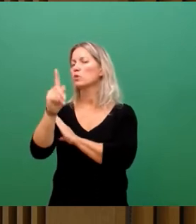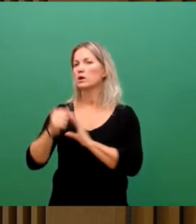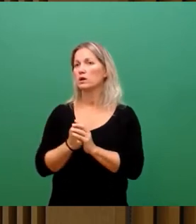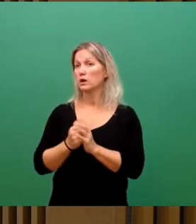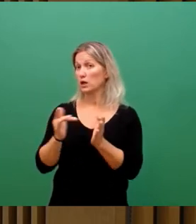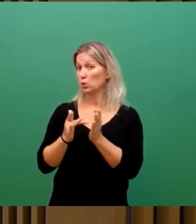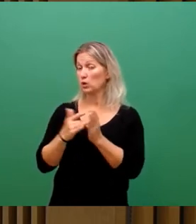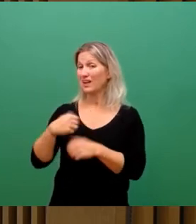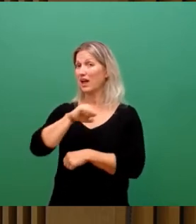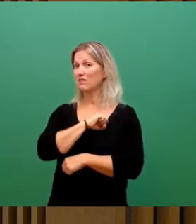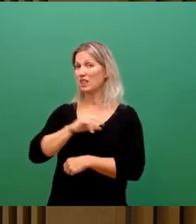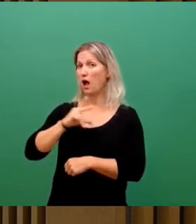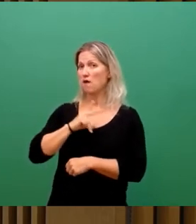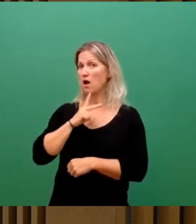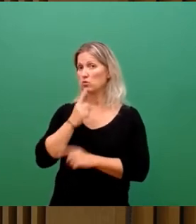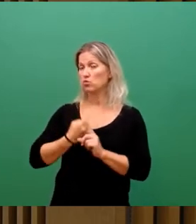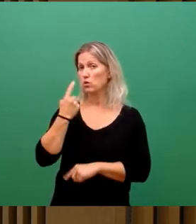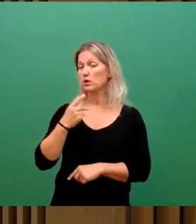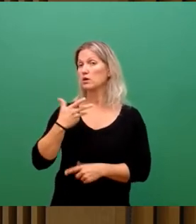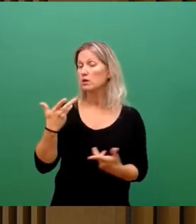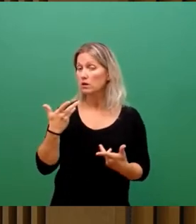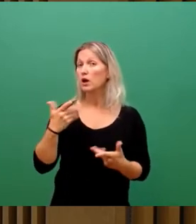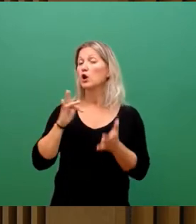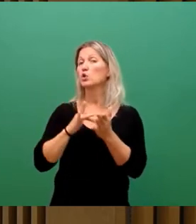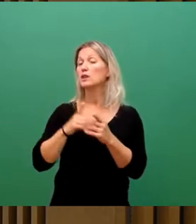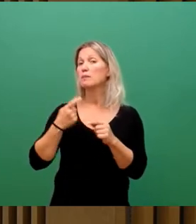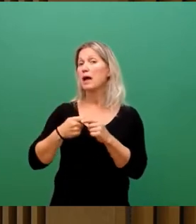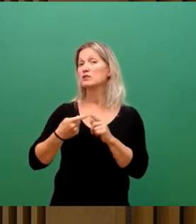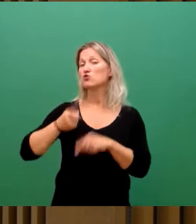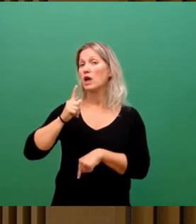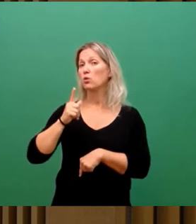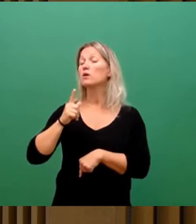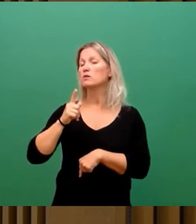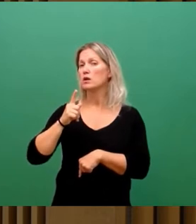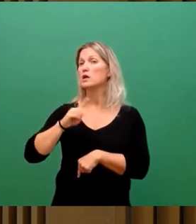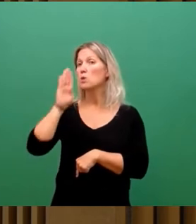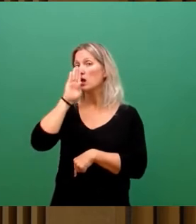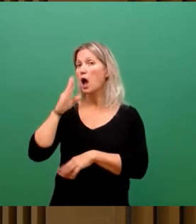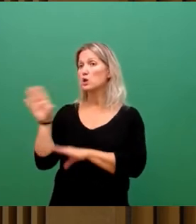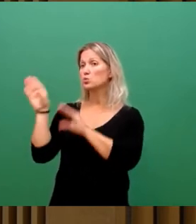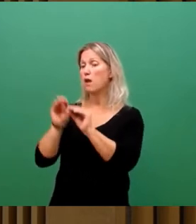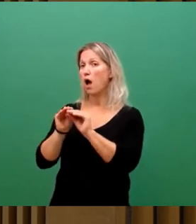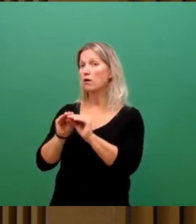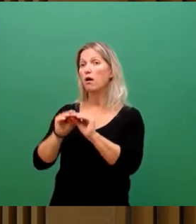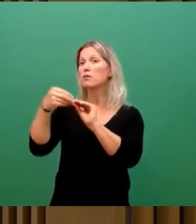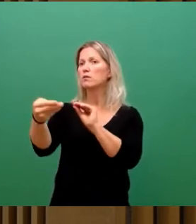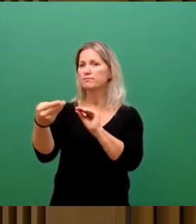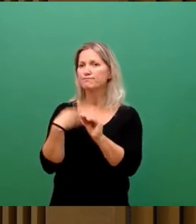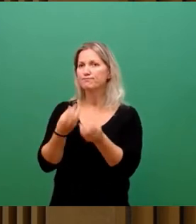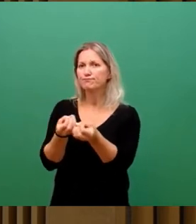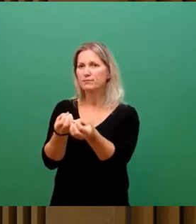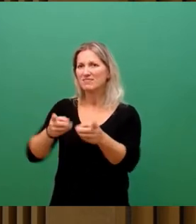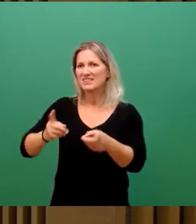Gewinnerwartungen der Unternehmen infolge der Preissteigerung am Energiemarkt die Weitergabe der Gasumlage an die Endkunden nur schwer vermittelbar gewesen wäre.